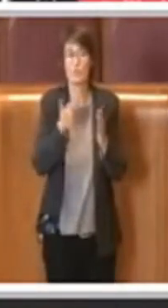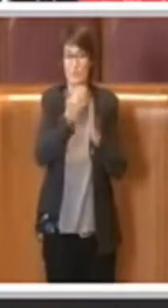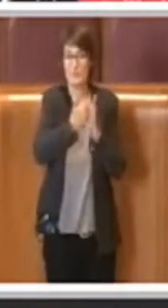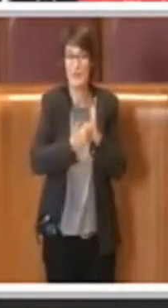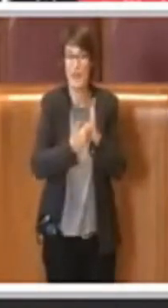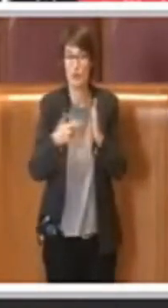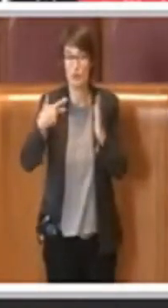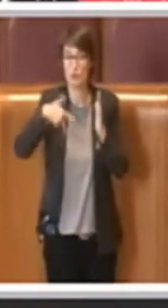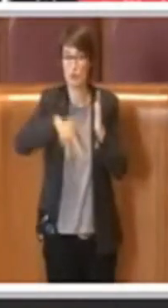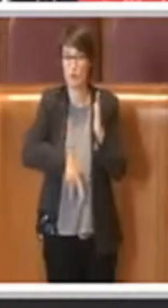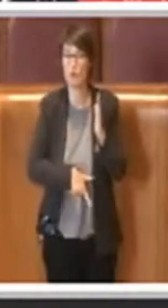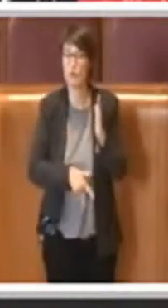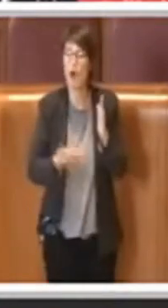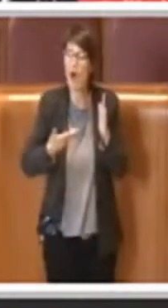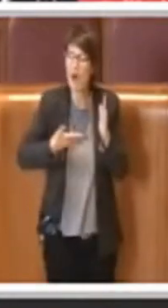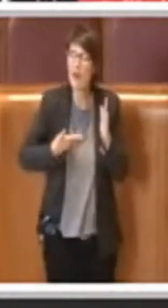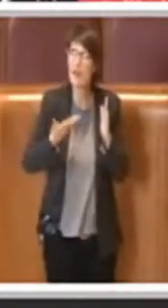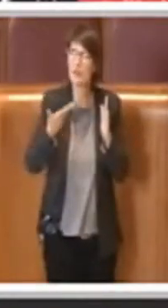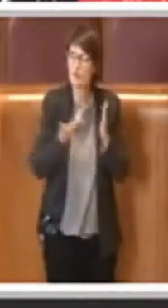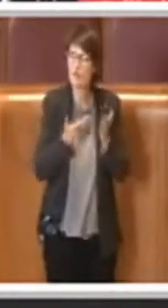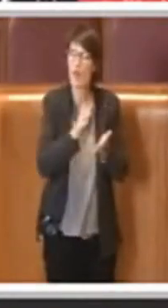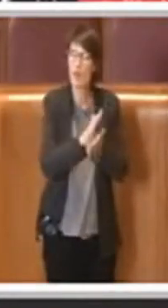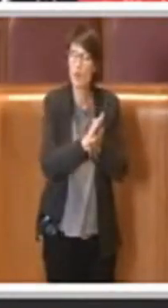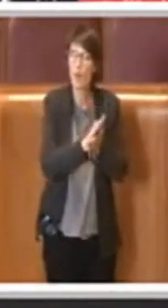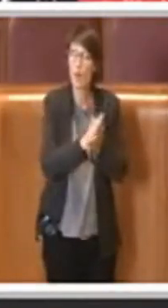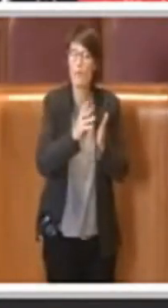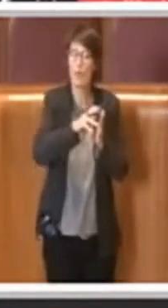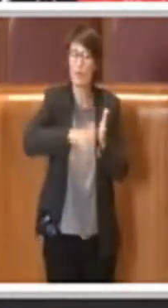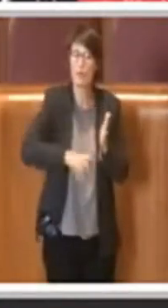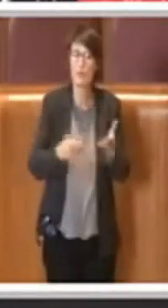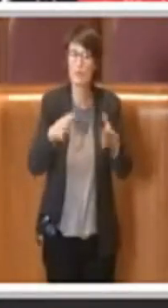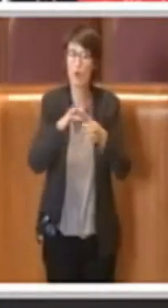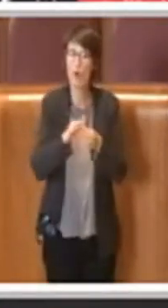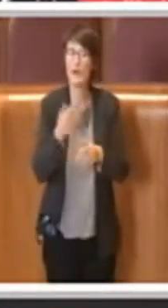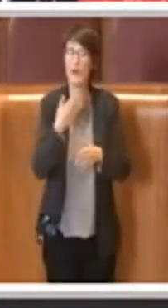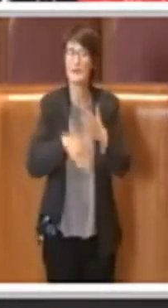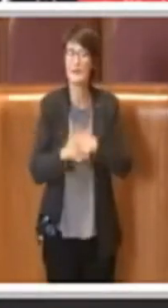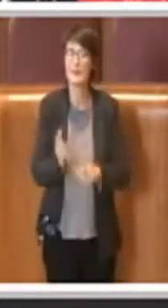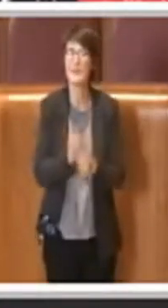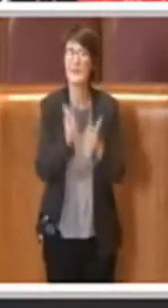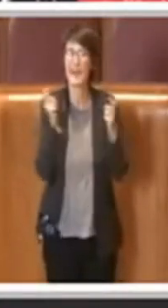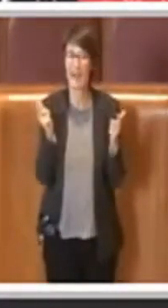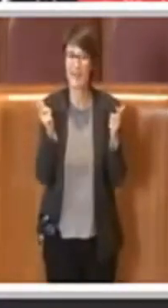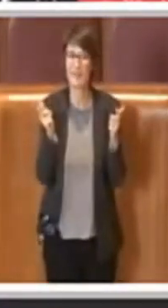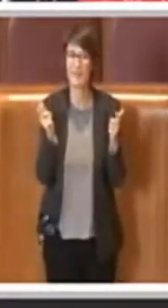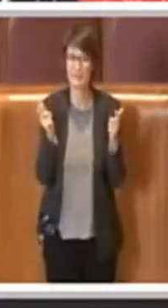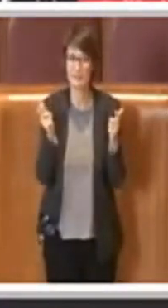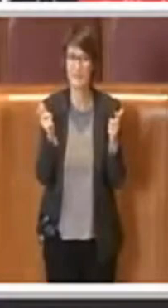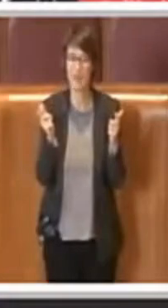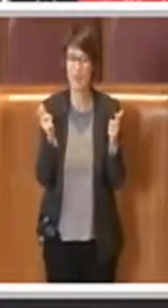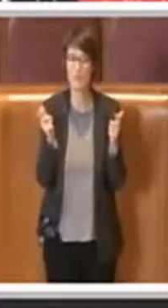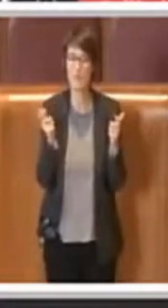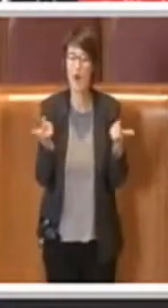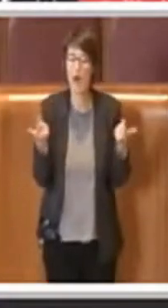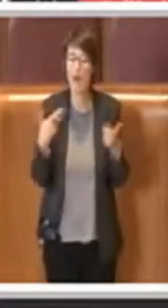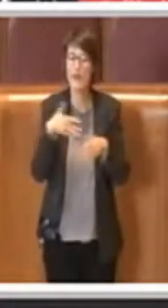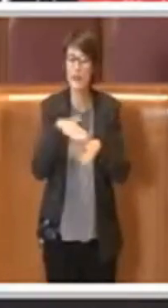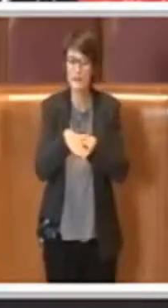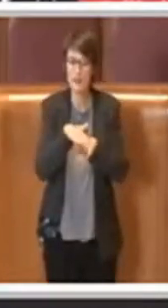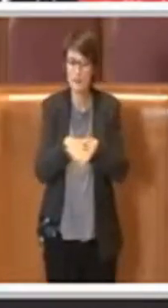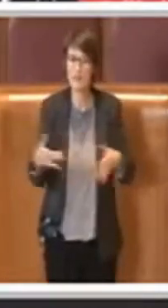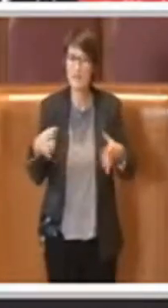che riguardano la disabilità gravissima e che viene dove le prestazioni della disabilità gravissima sono